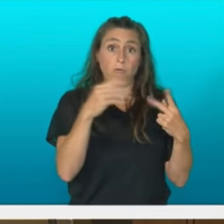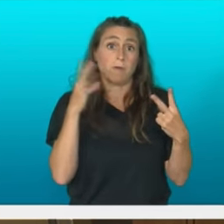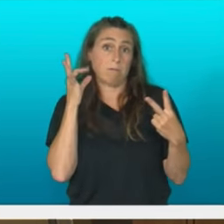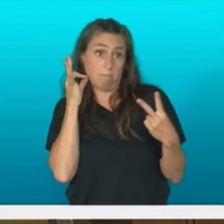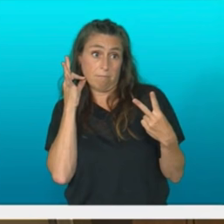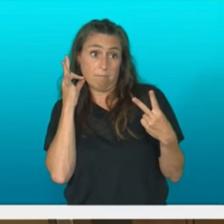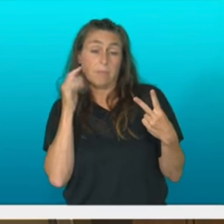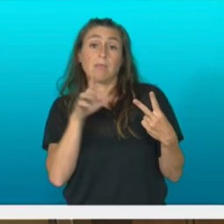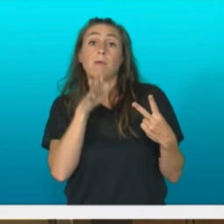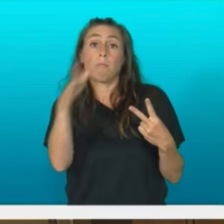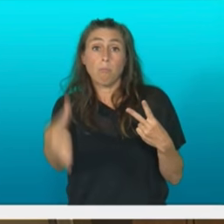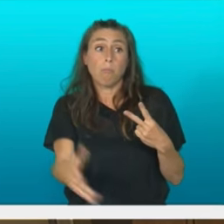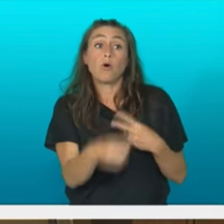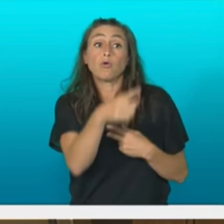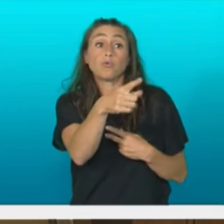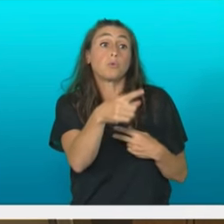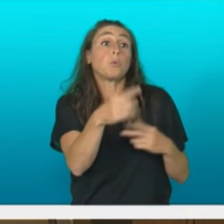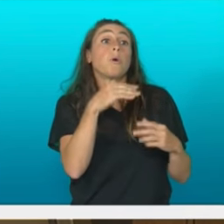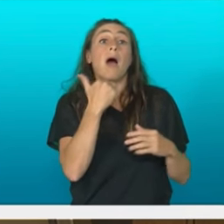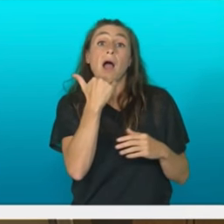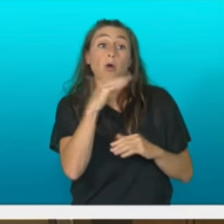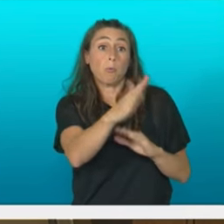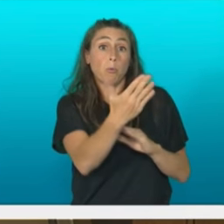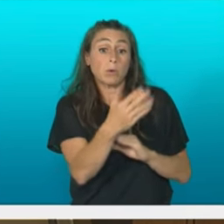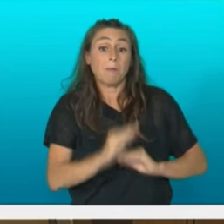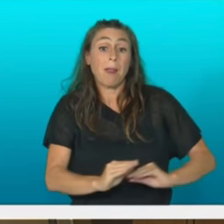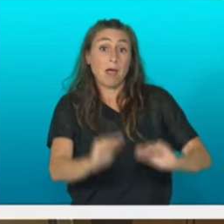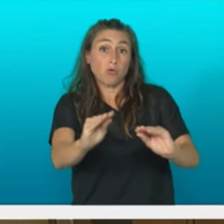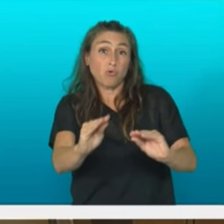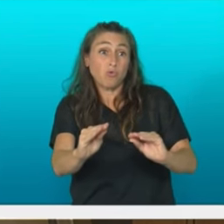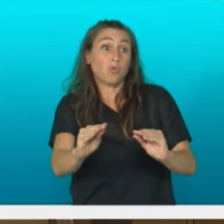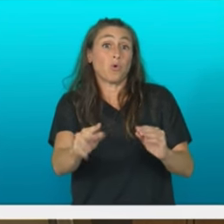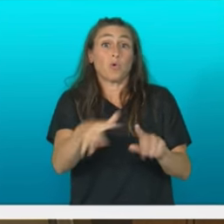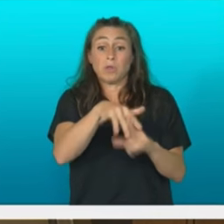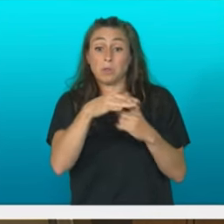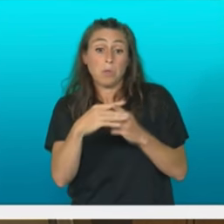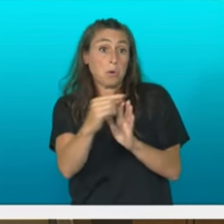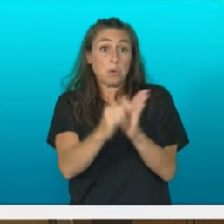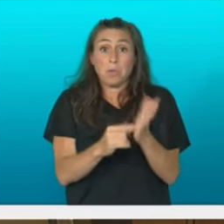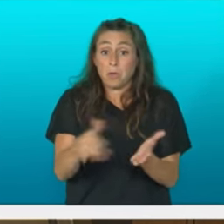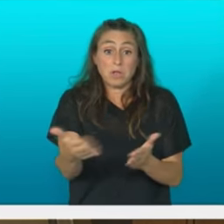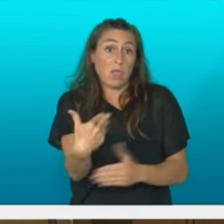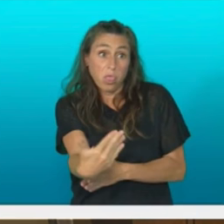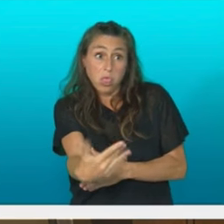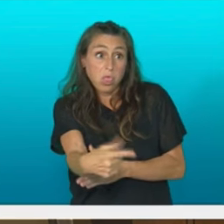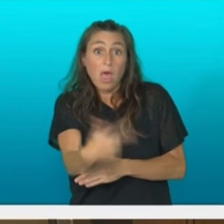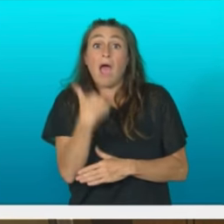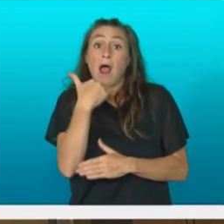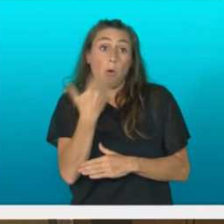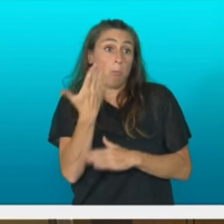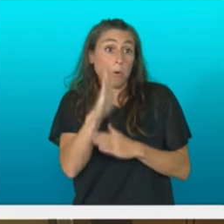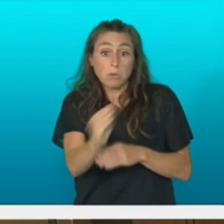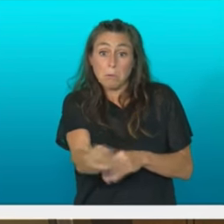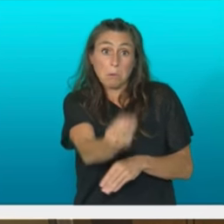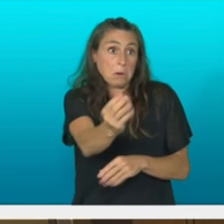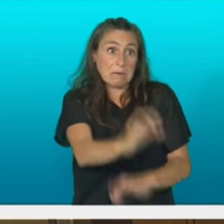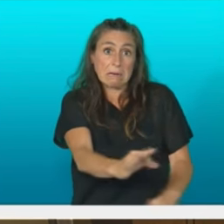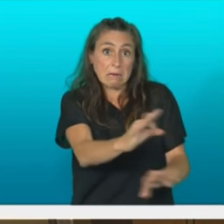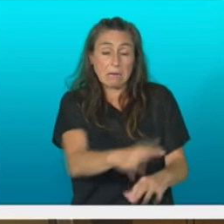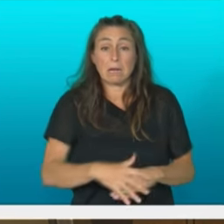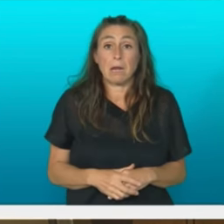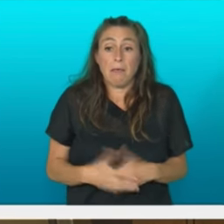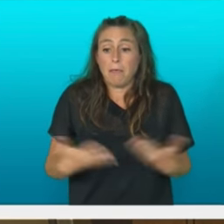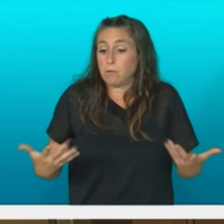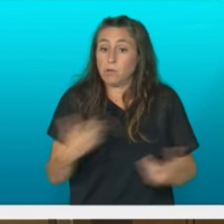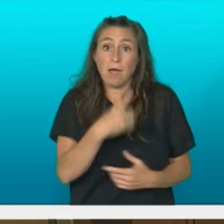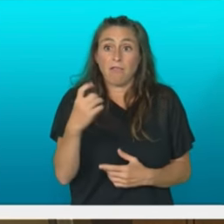precarizazioari aurrera egiteko proposamena eikes desudekarri. Formular cualquier objetivo en materia de empleo para este país que no sea avanzar hacia el pleno empleo de calidad